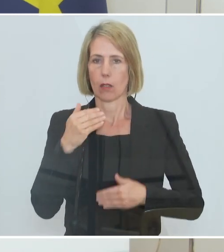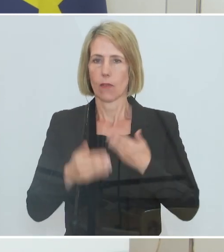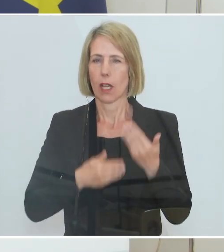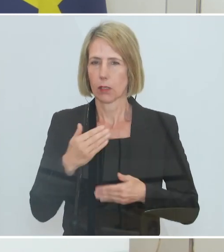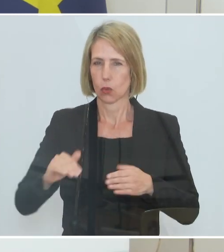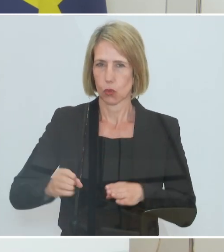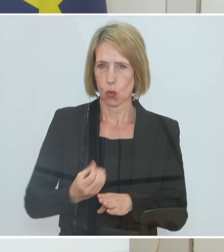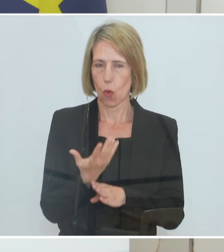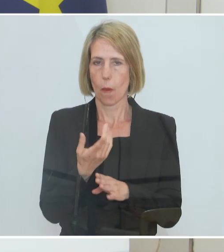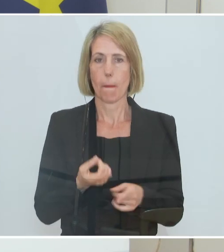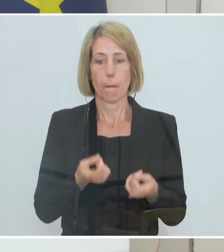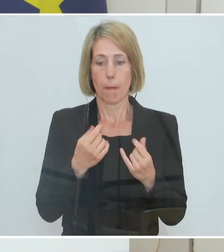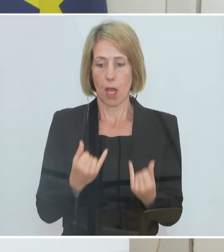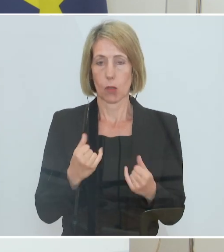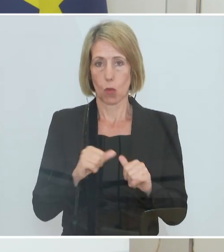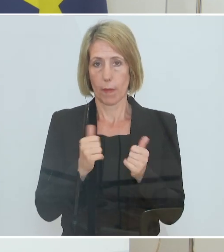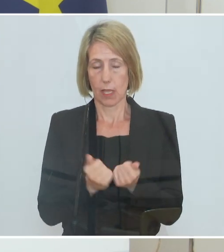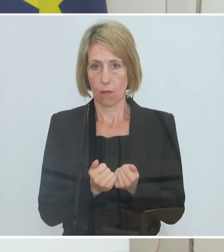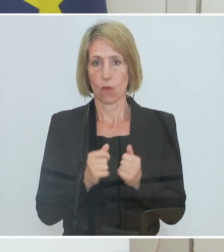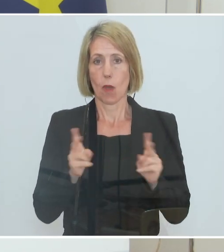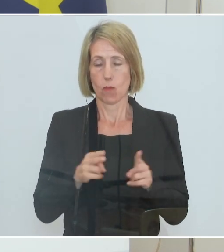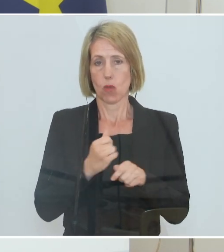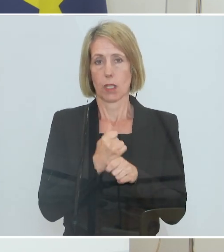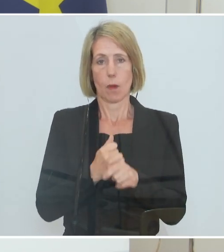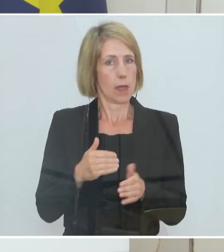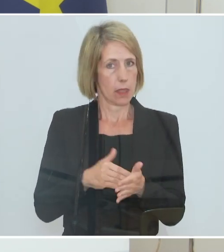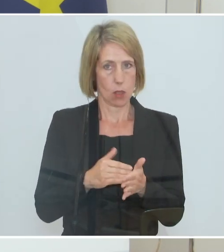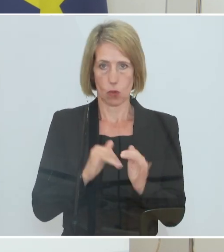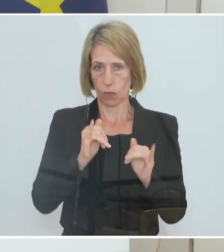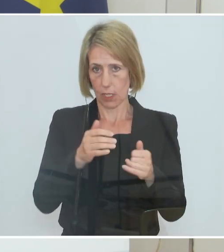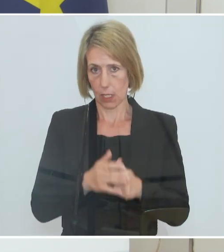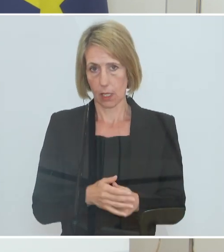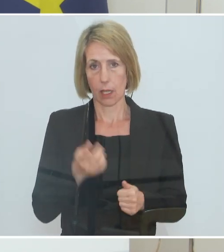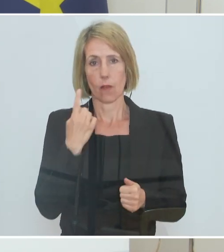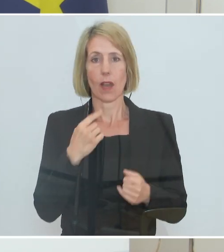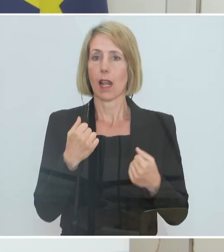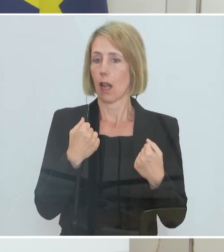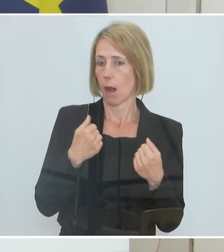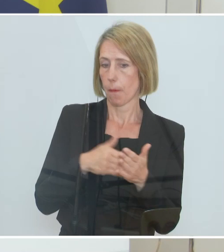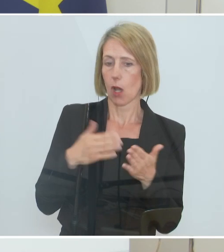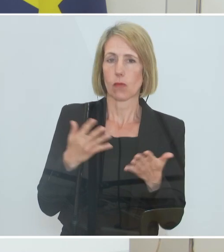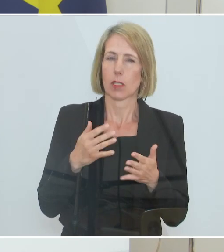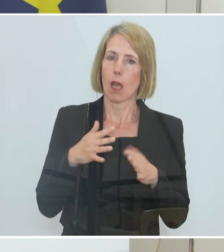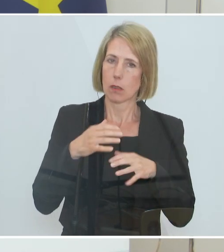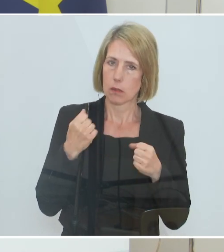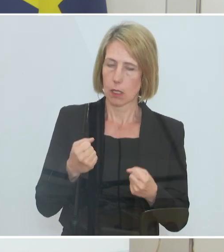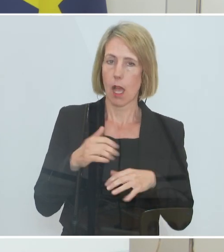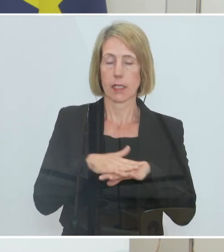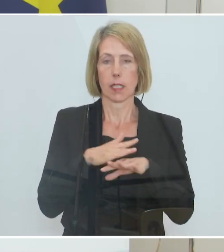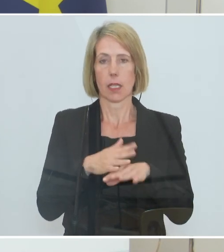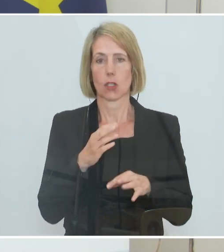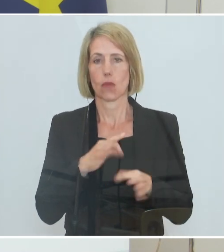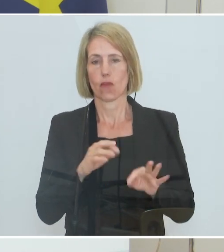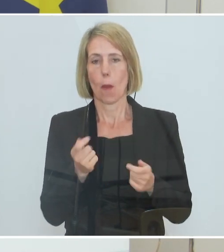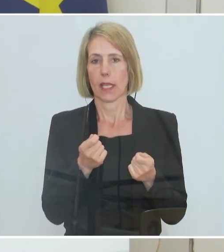Ausstieg aus der derzeitigen Form der Kurzarbeit nötig, mit einem Sicherheitsnetz für gerade die Betriebe, die noch sehr